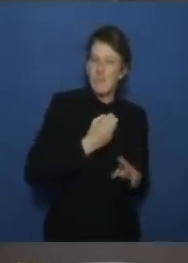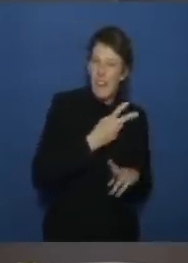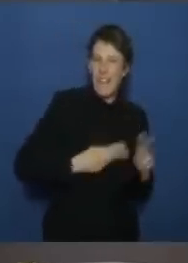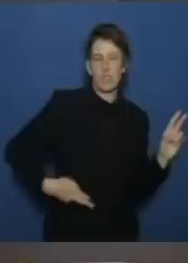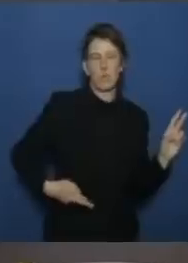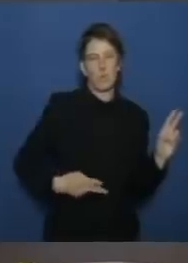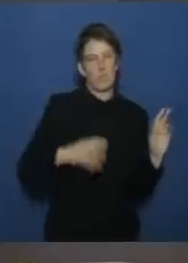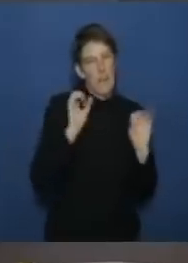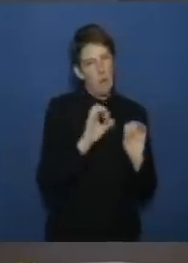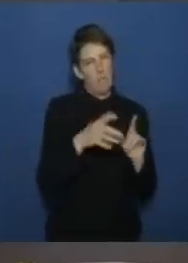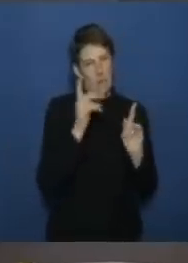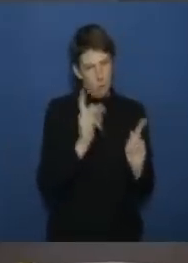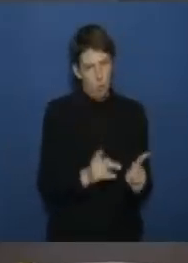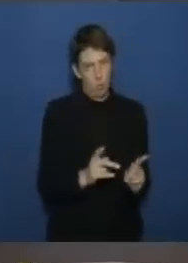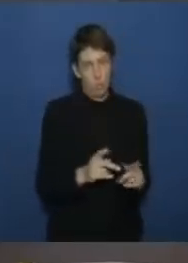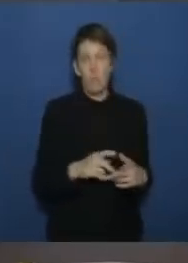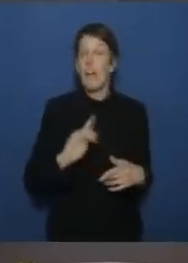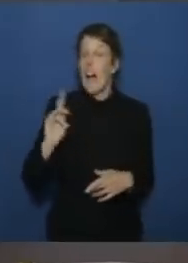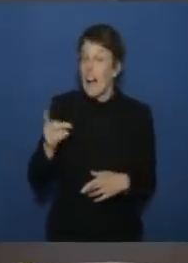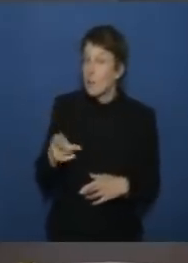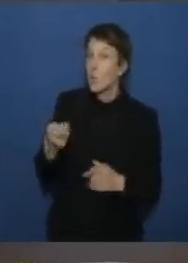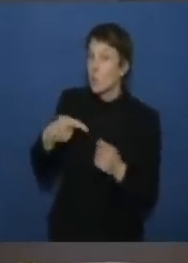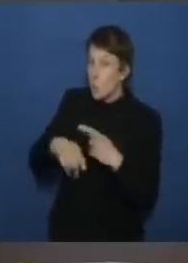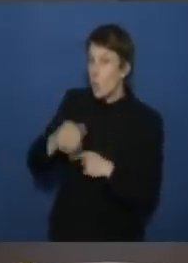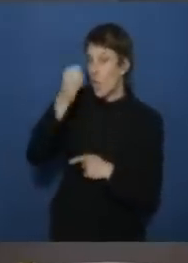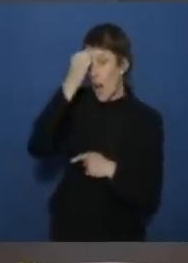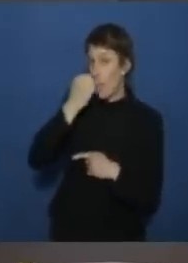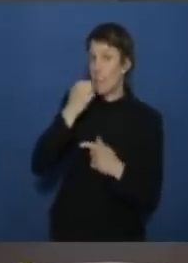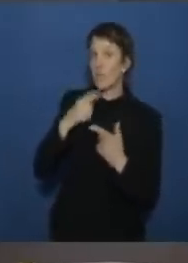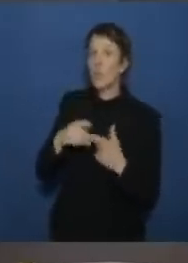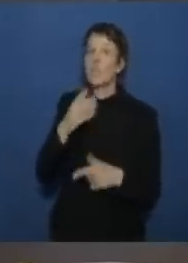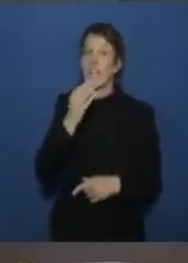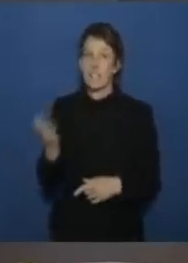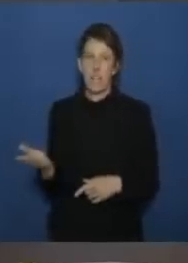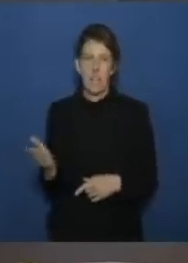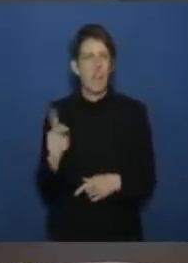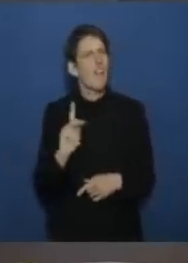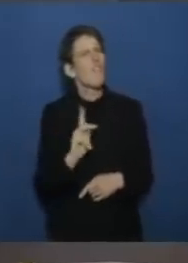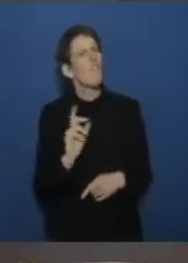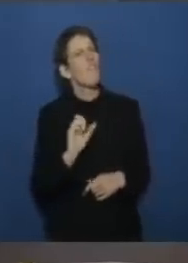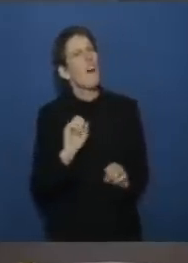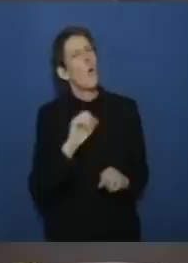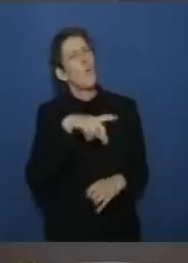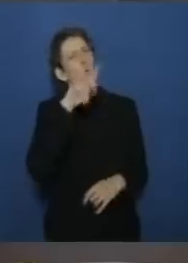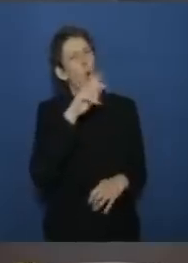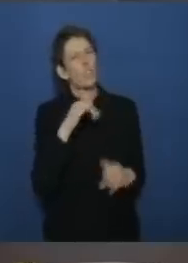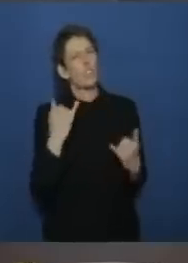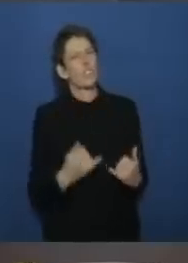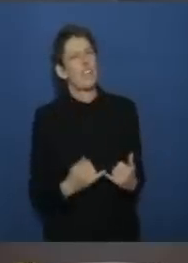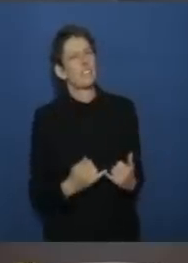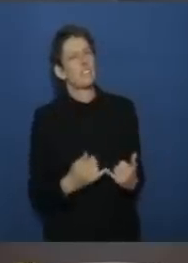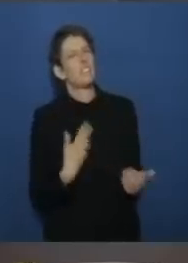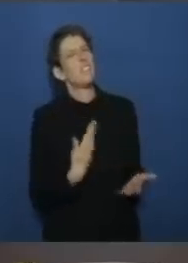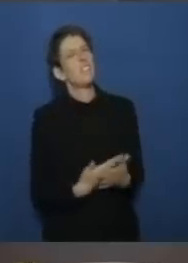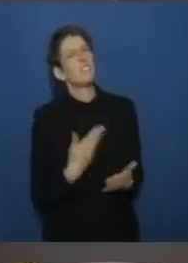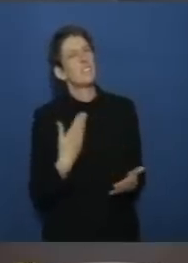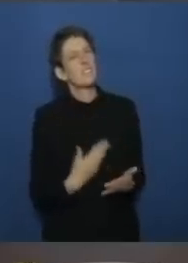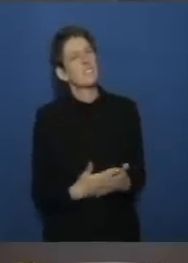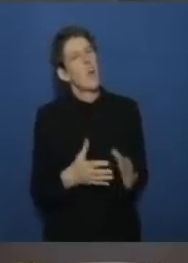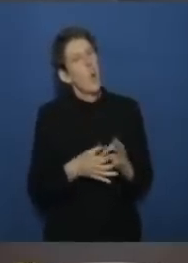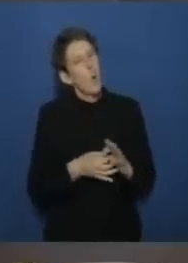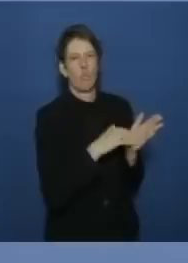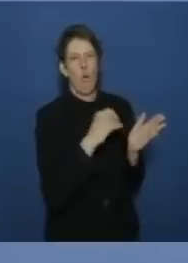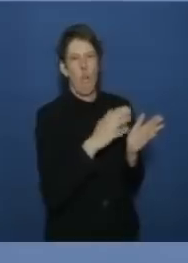durch die hamas als auch durch israel warum sperrt sich deutschland gegen eine solche unabhängige